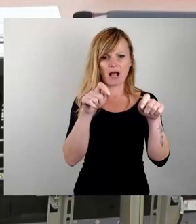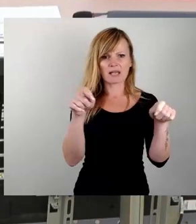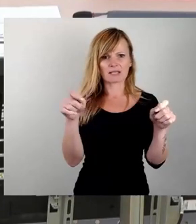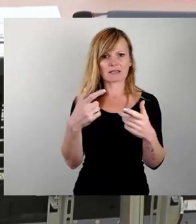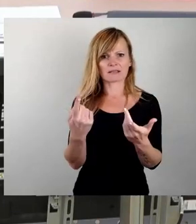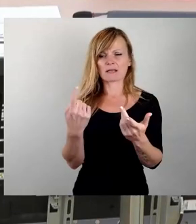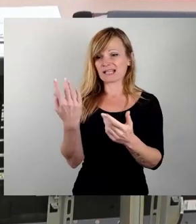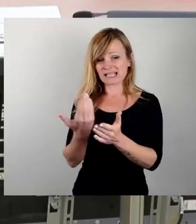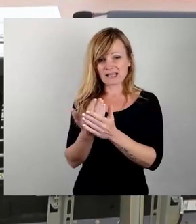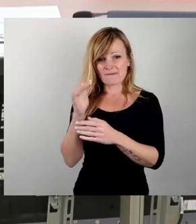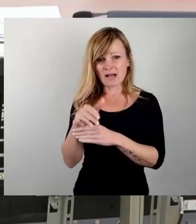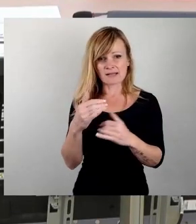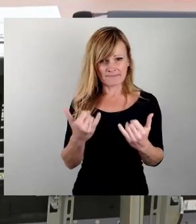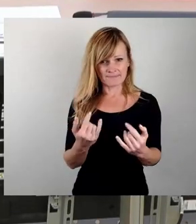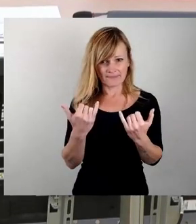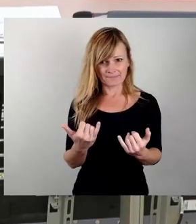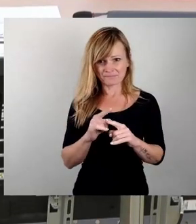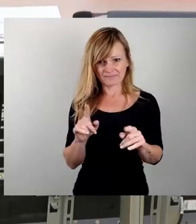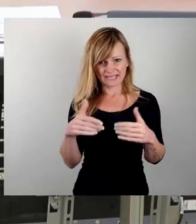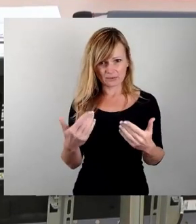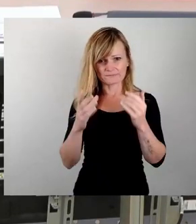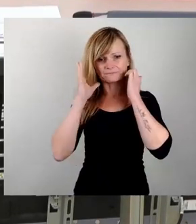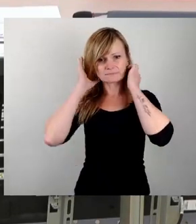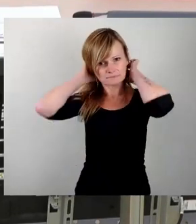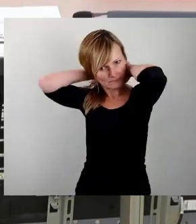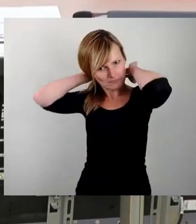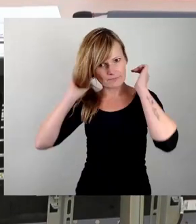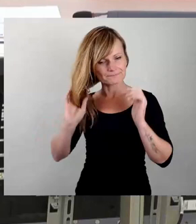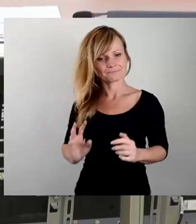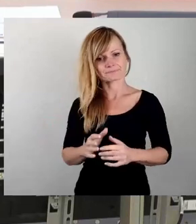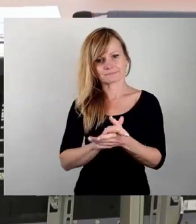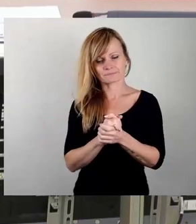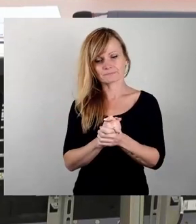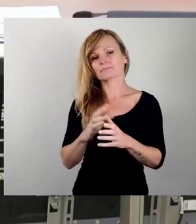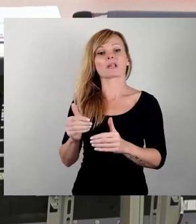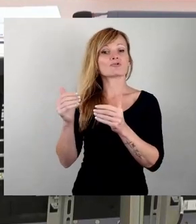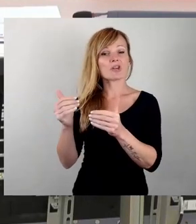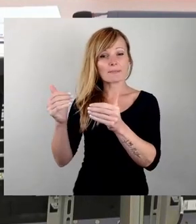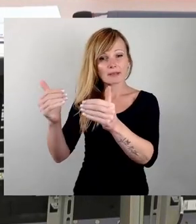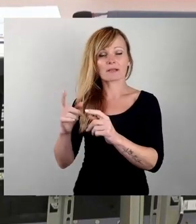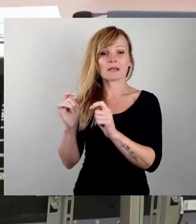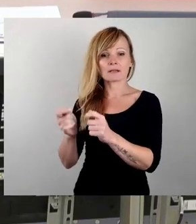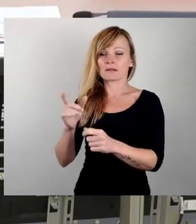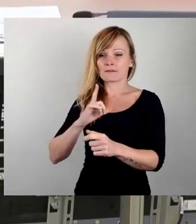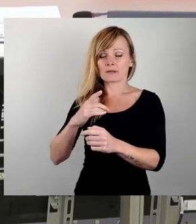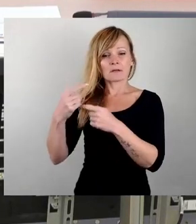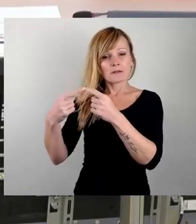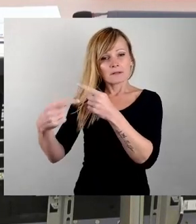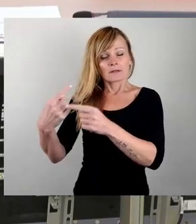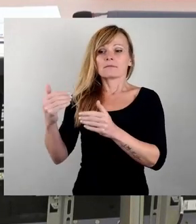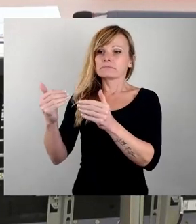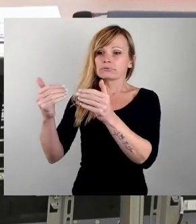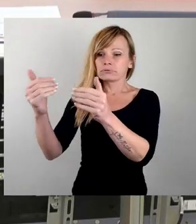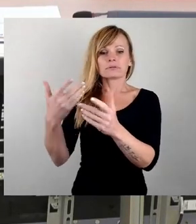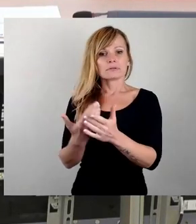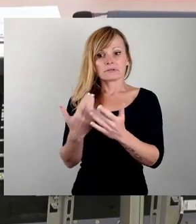Fall nicht so. Hier hat das Dahinschleppen dazu geführt, dass zwischenzeitlich eine Verschlechterung der Situation eingetreten ist.